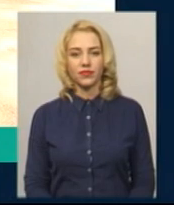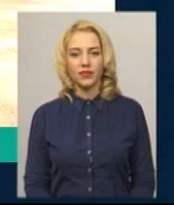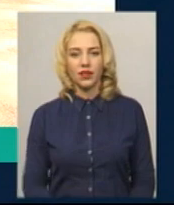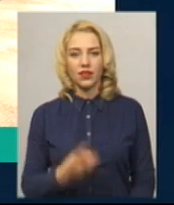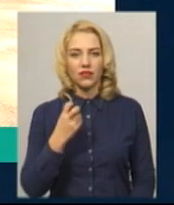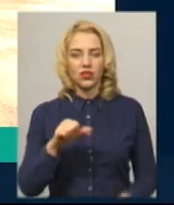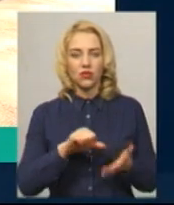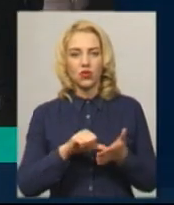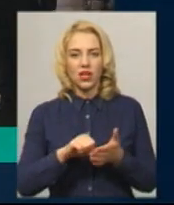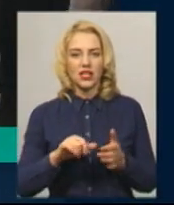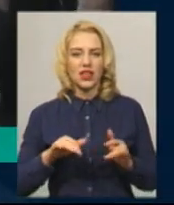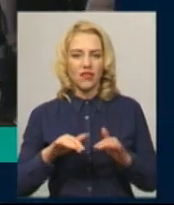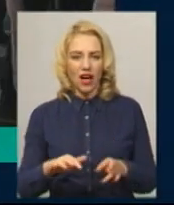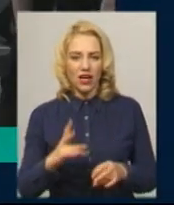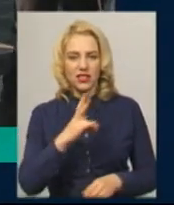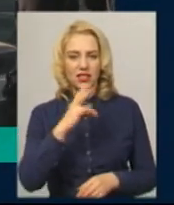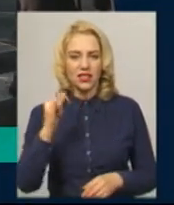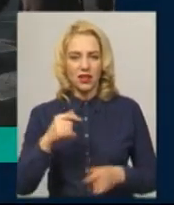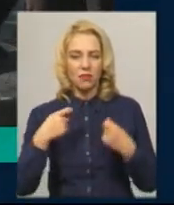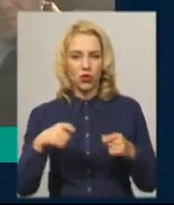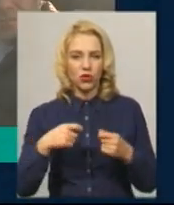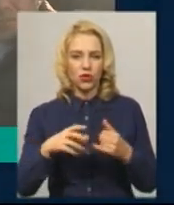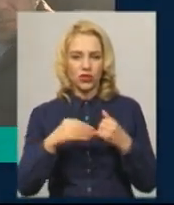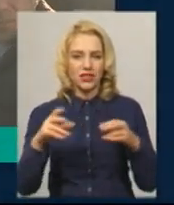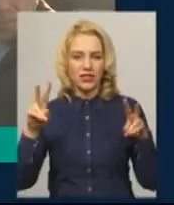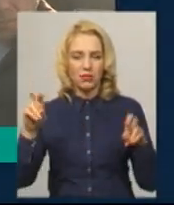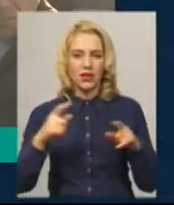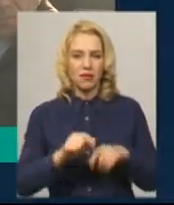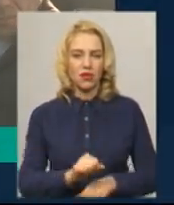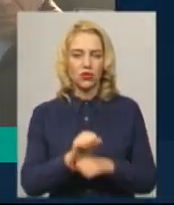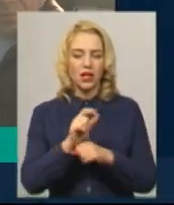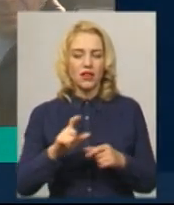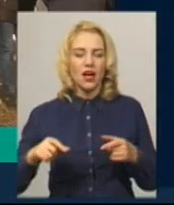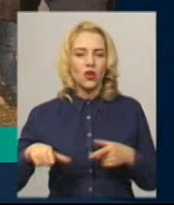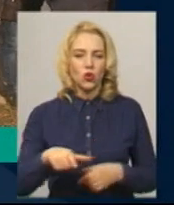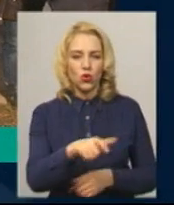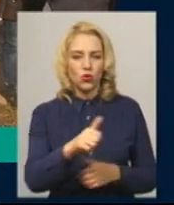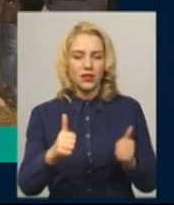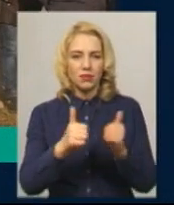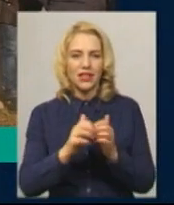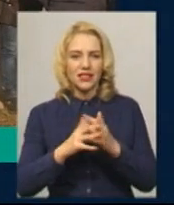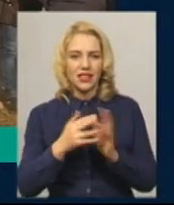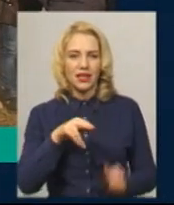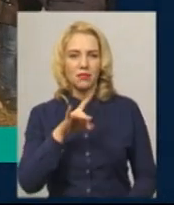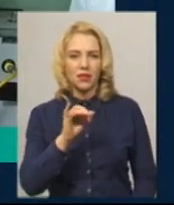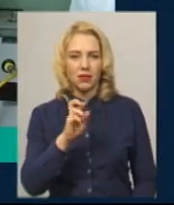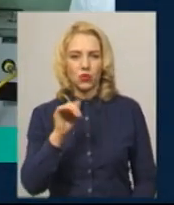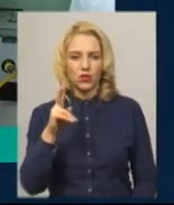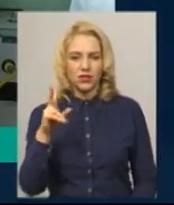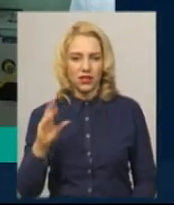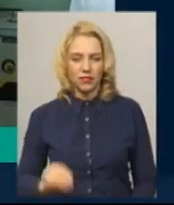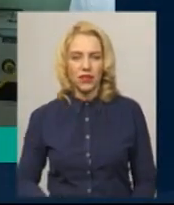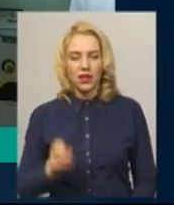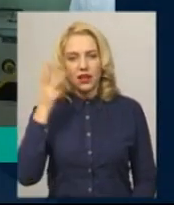200 учасників акції «Ні розпродажу землі» мітингували на автодорозі біля села Прибузьке, що в обласному центрі. На